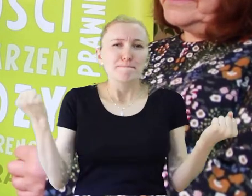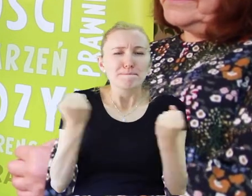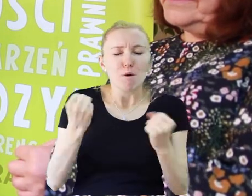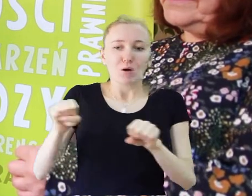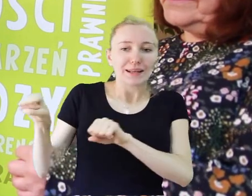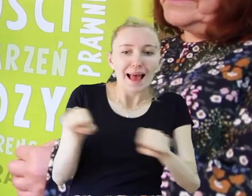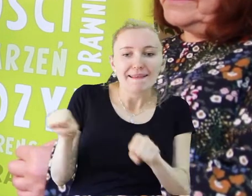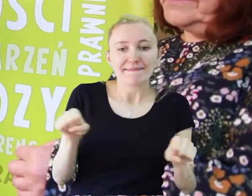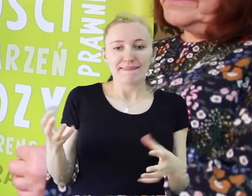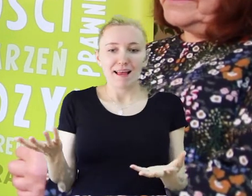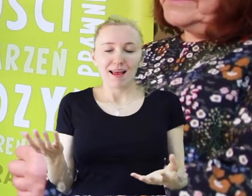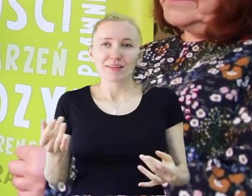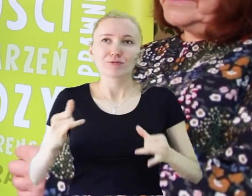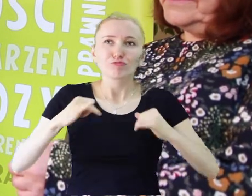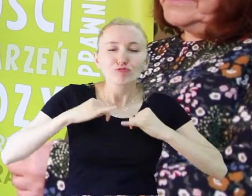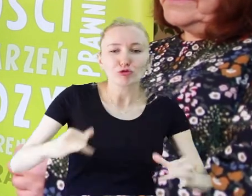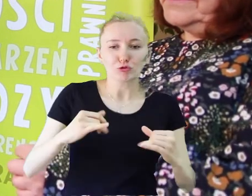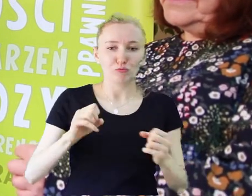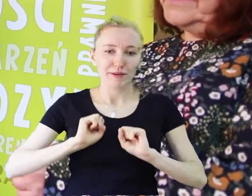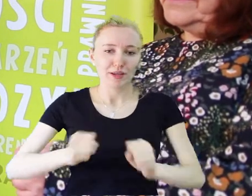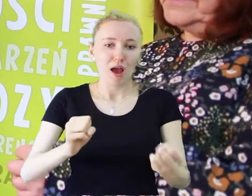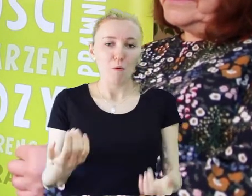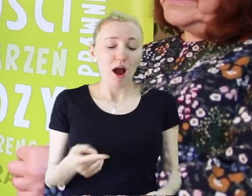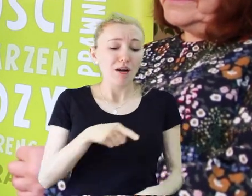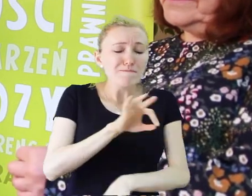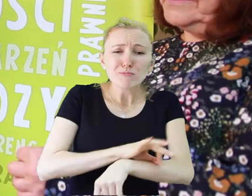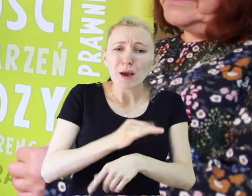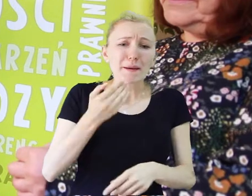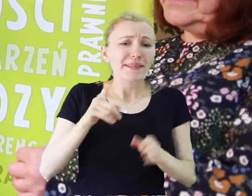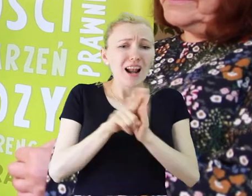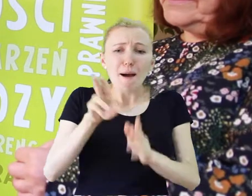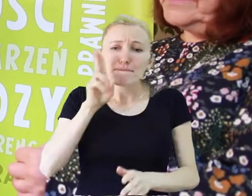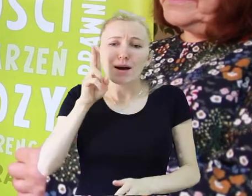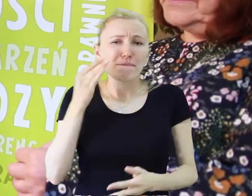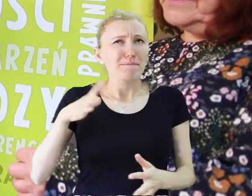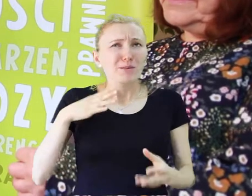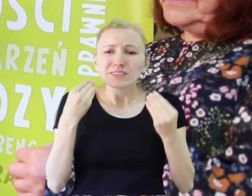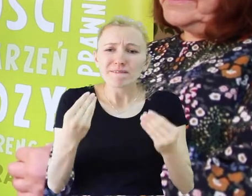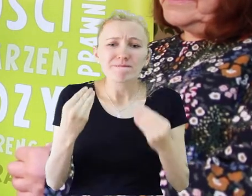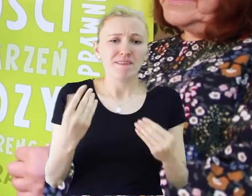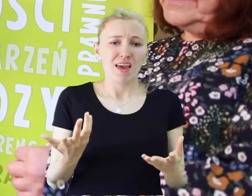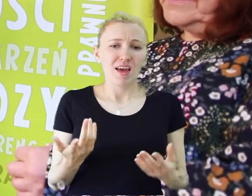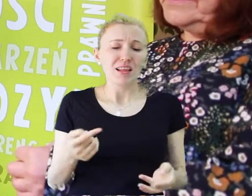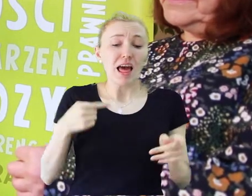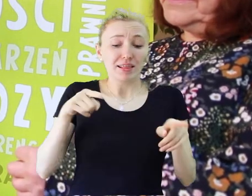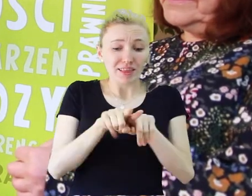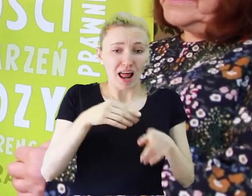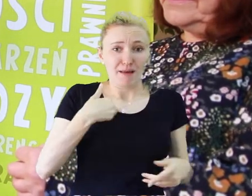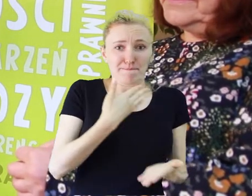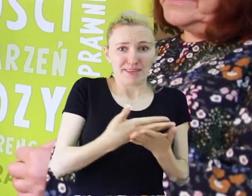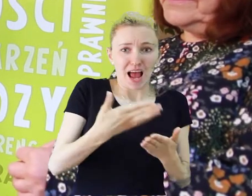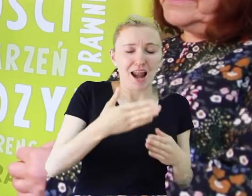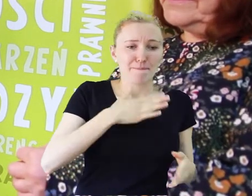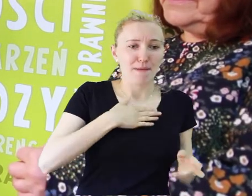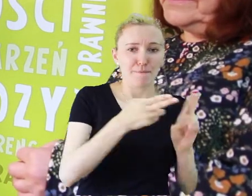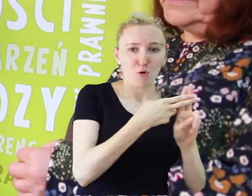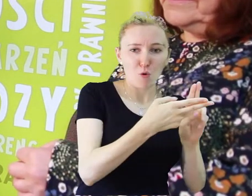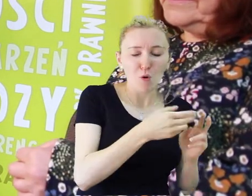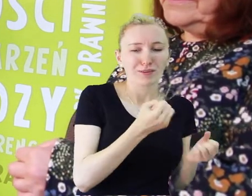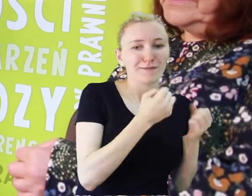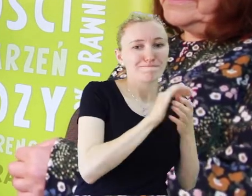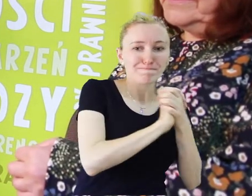I to był świetny projekt dla matek. W tej chwili z niektórymi utrzymuję kontakty przyjacielskie, z niektórymi znajomość,